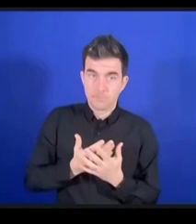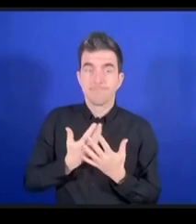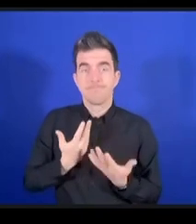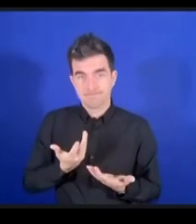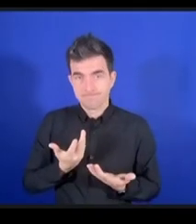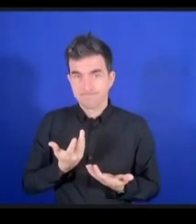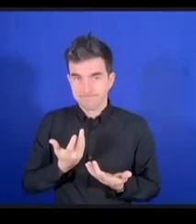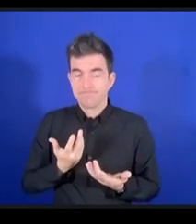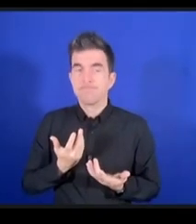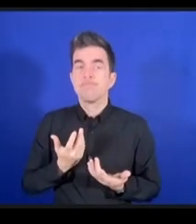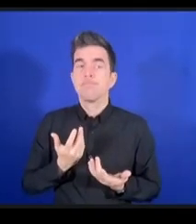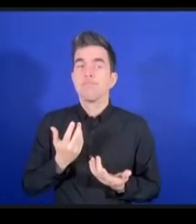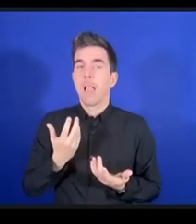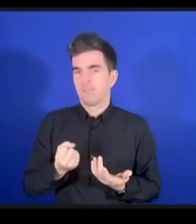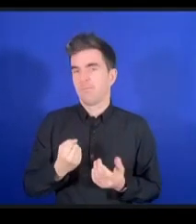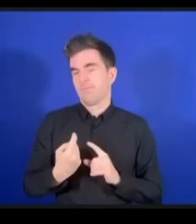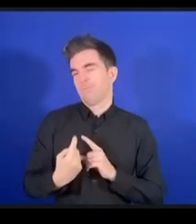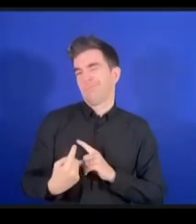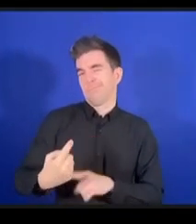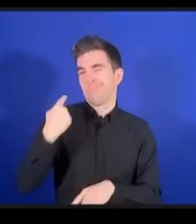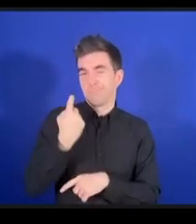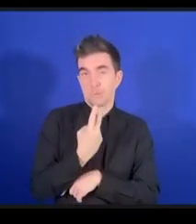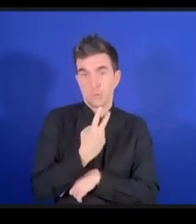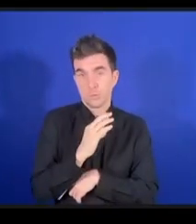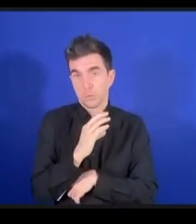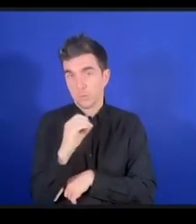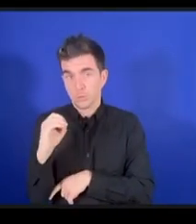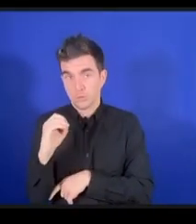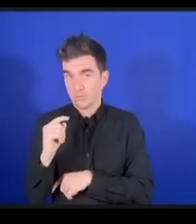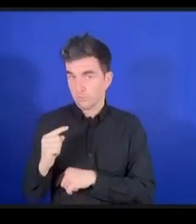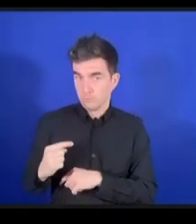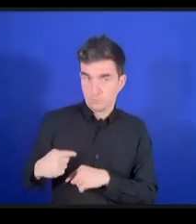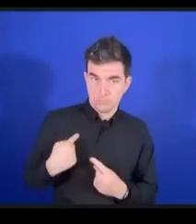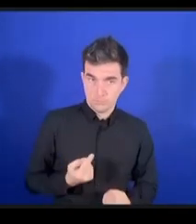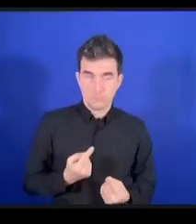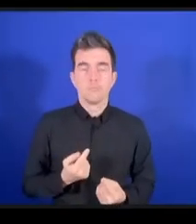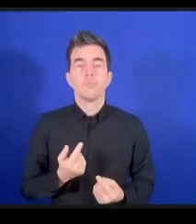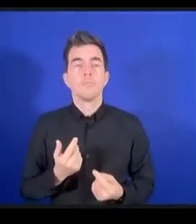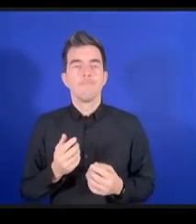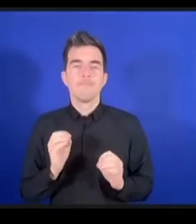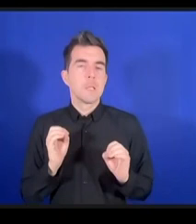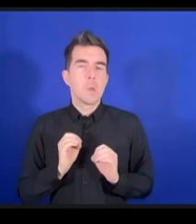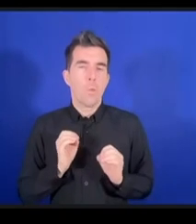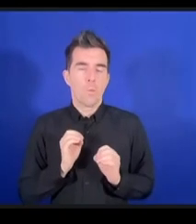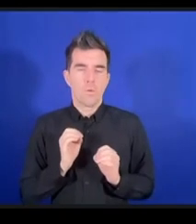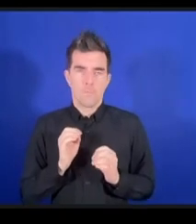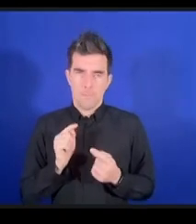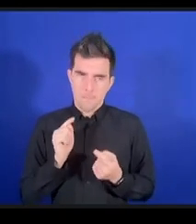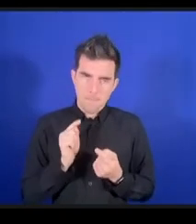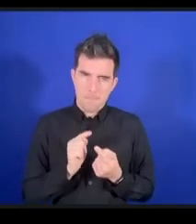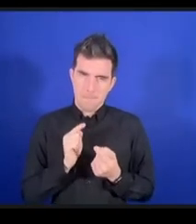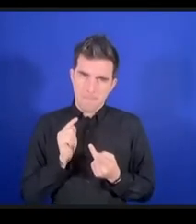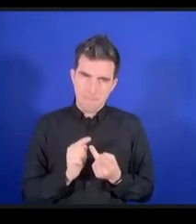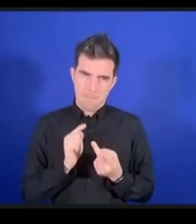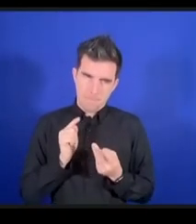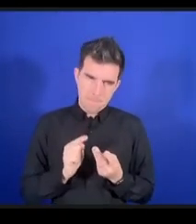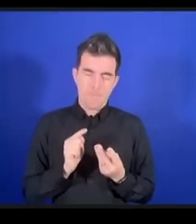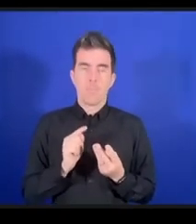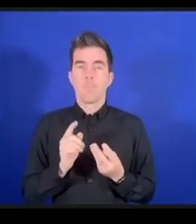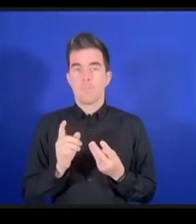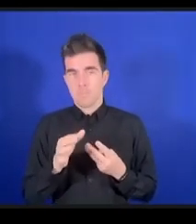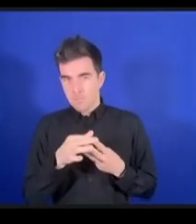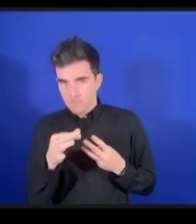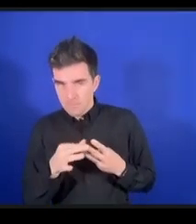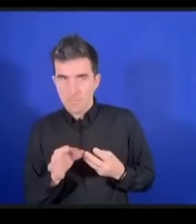les ODM, pardon, n'ont pas réussi à faire ce genre de choses. Cela dit, il y a des indicateurs au sein des